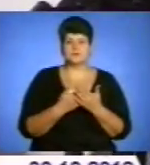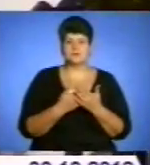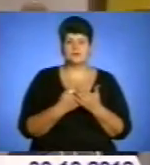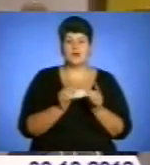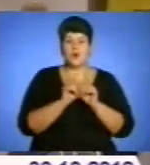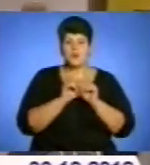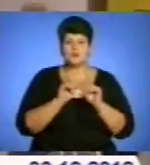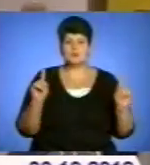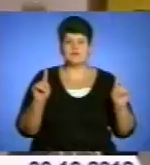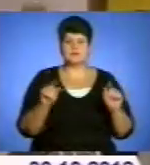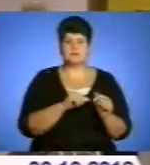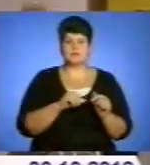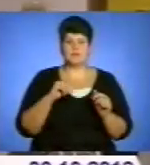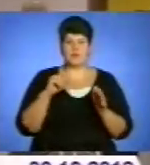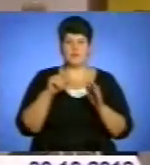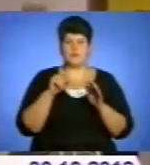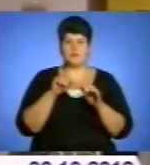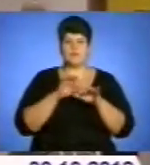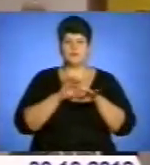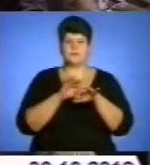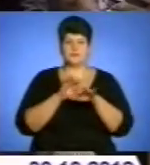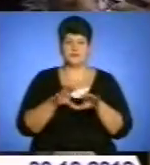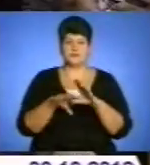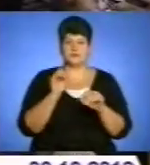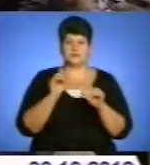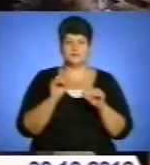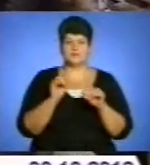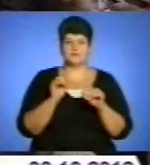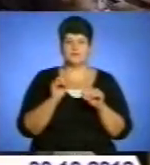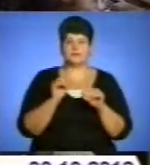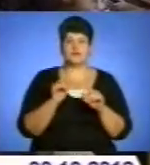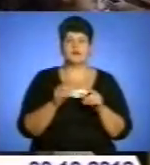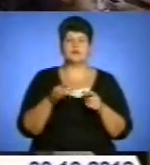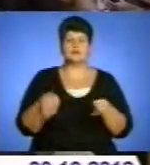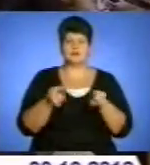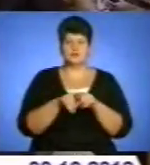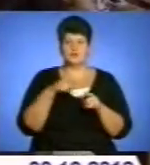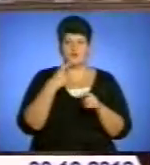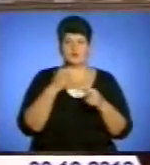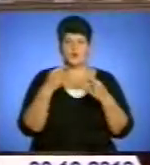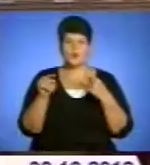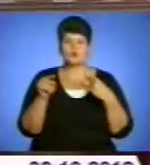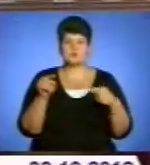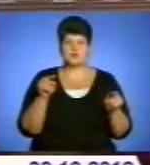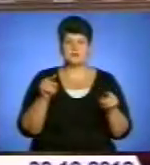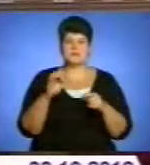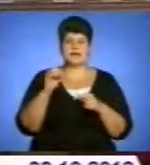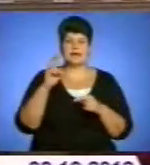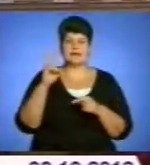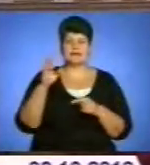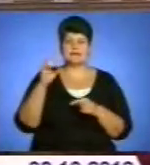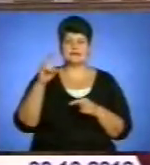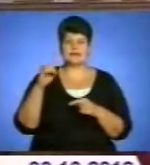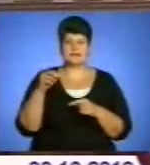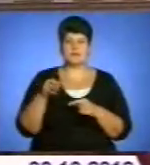особливості самого характеру виборчого процесу. Володимир Шоповал припускає можливості розбіжності між екзитполями, до яких